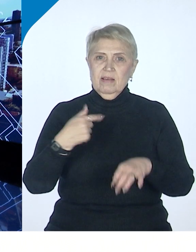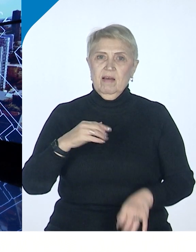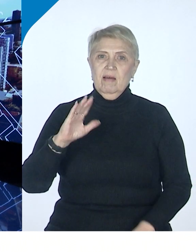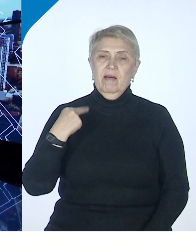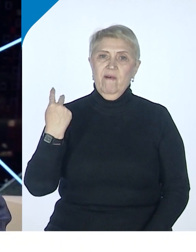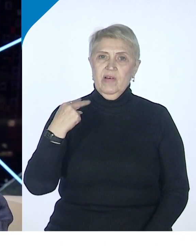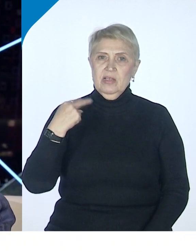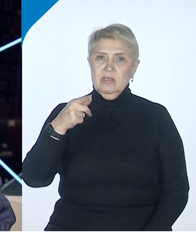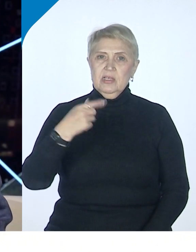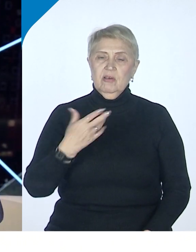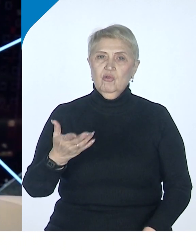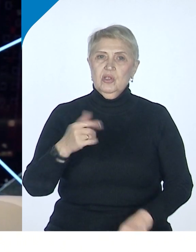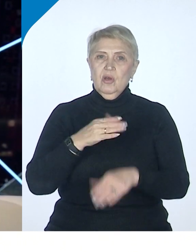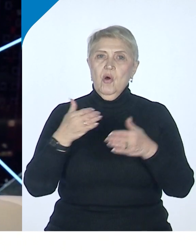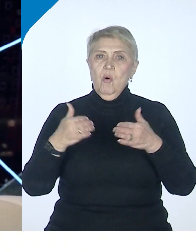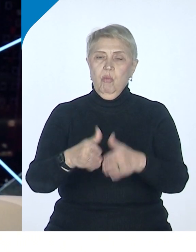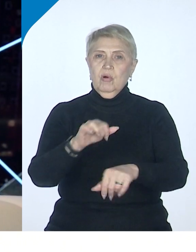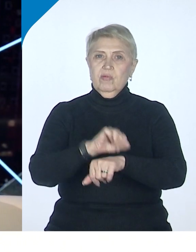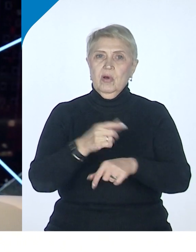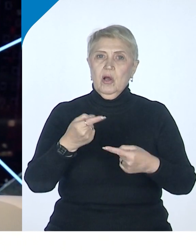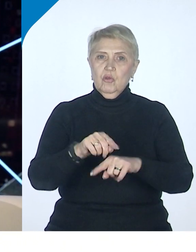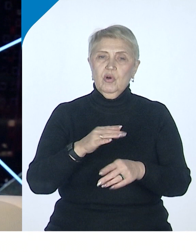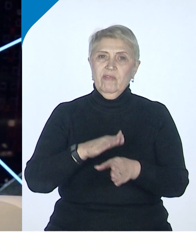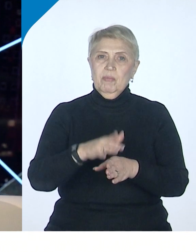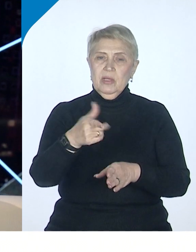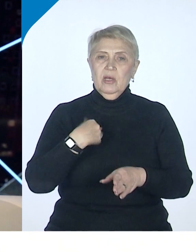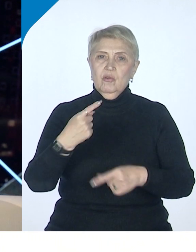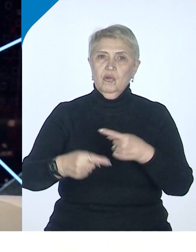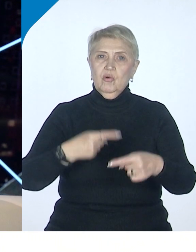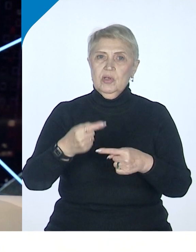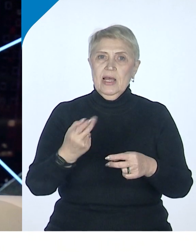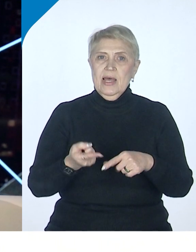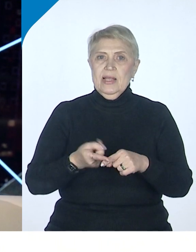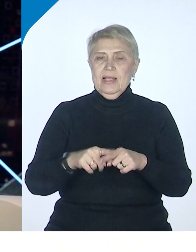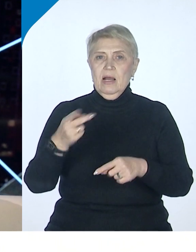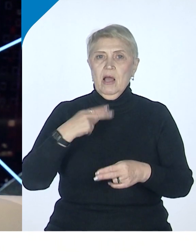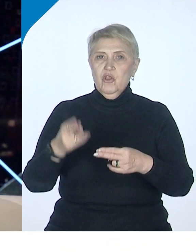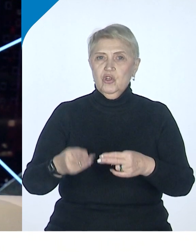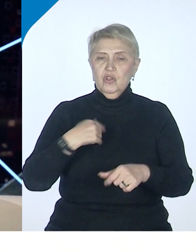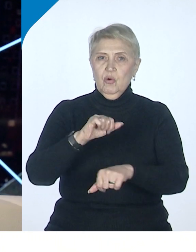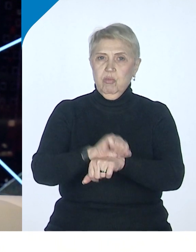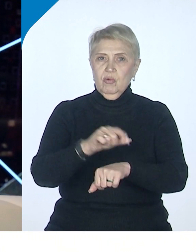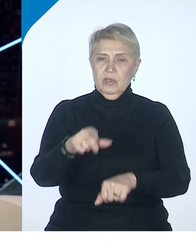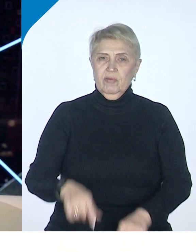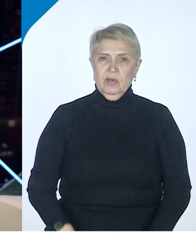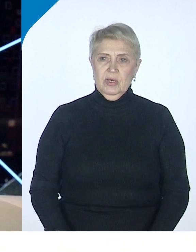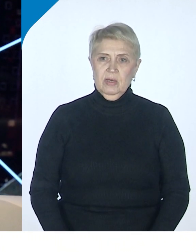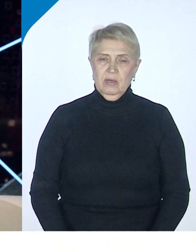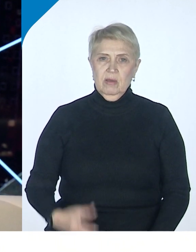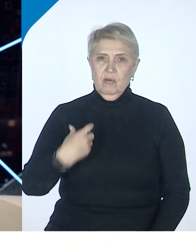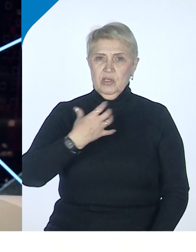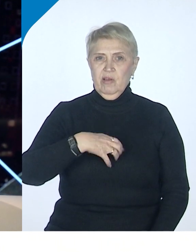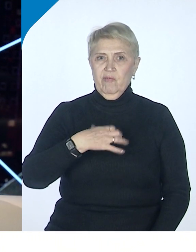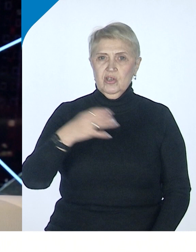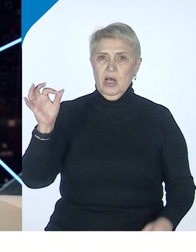Владивостокских портов, которые тут выполняют роль только конечных пунктов. для Владивостока с точки зрения логистики важным